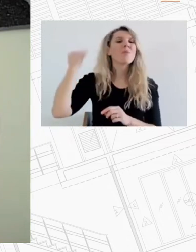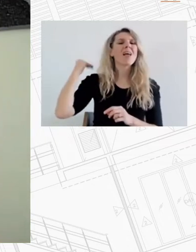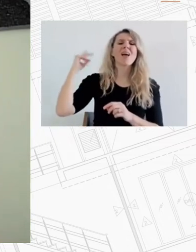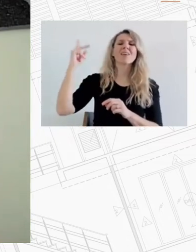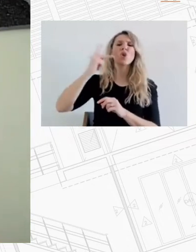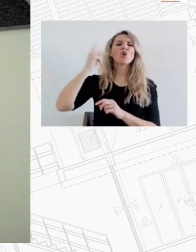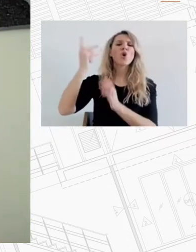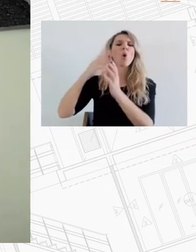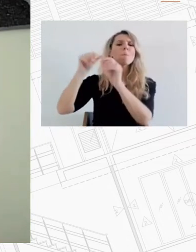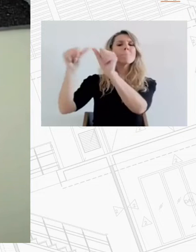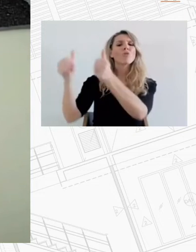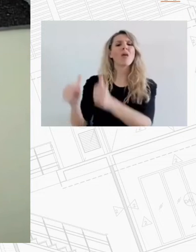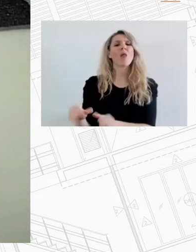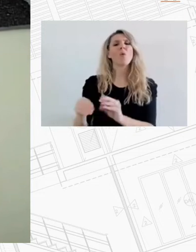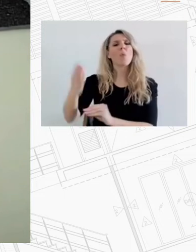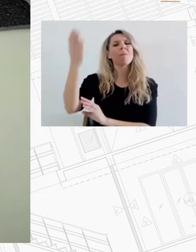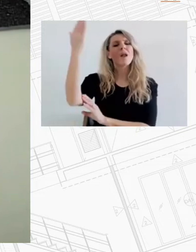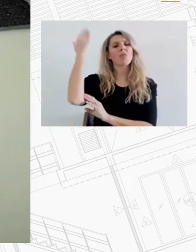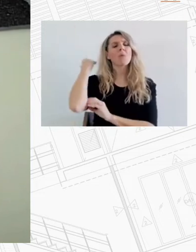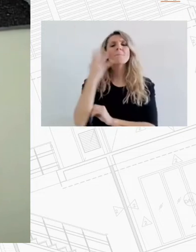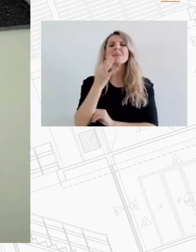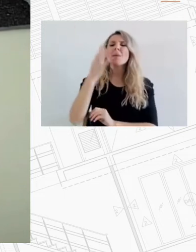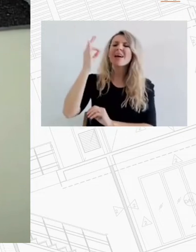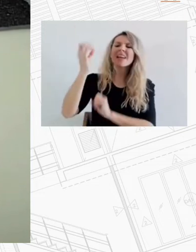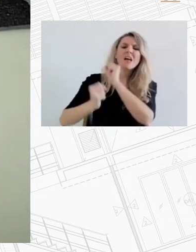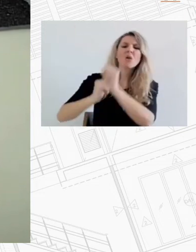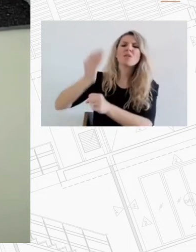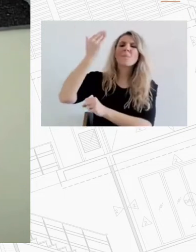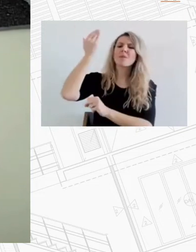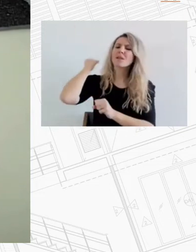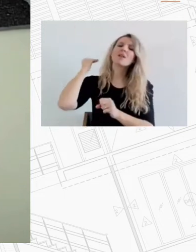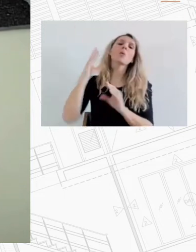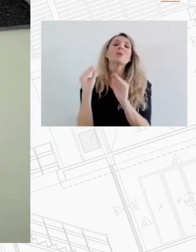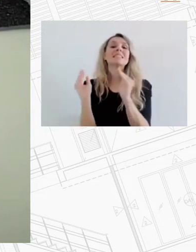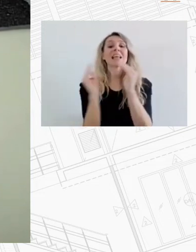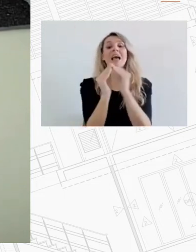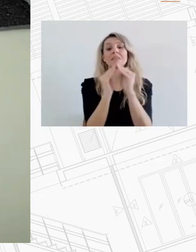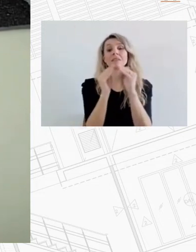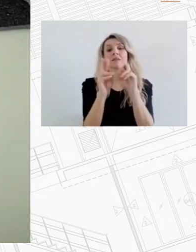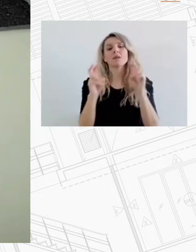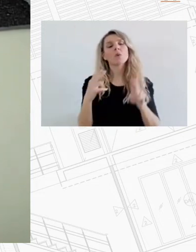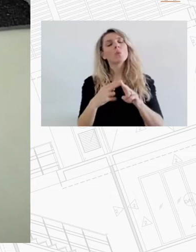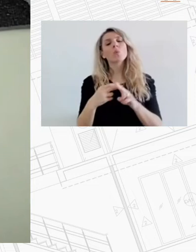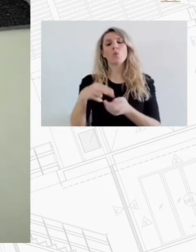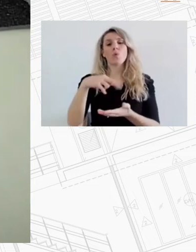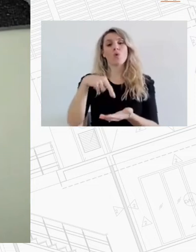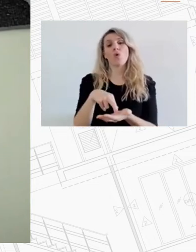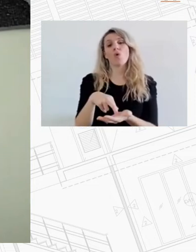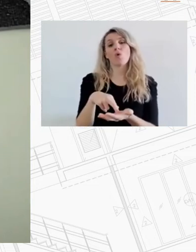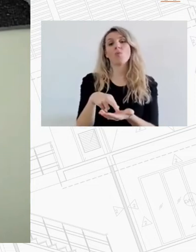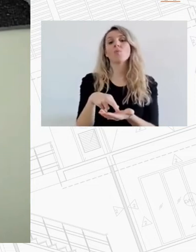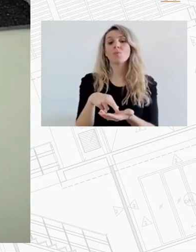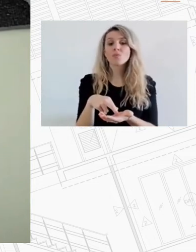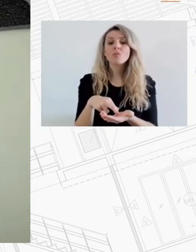του παρελθόντος εδώ και 50-60 χρόνια η στέγαση έπαιξε κεντρικό ρόλο διασφαλίζοντας τη βάση για